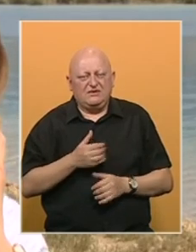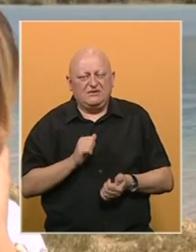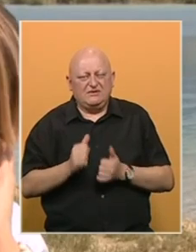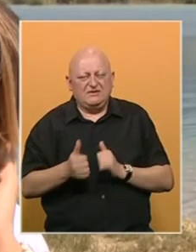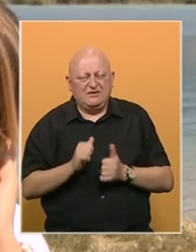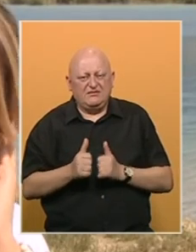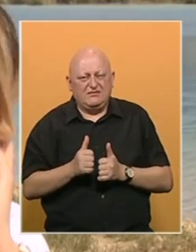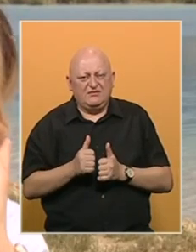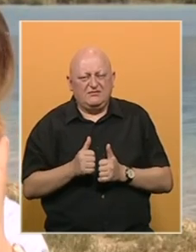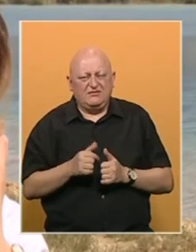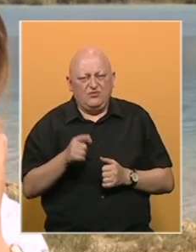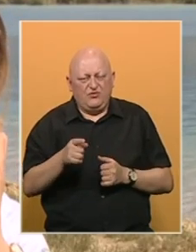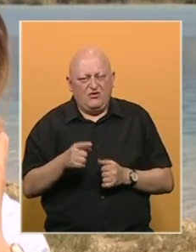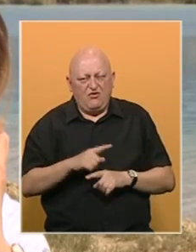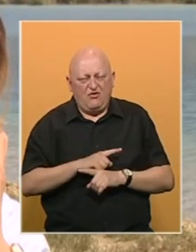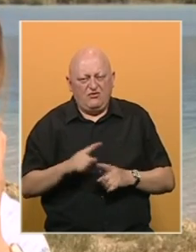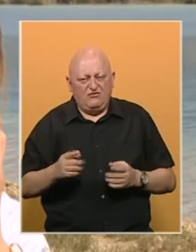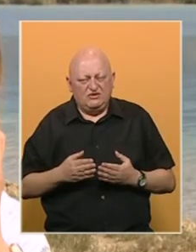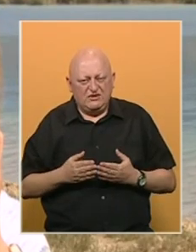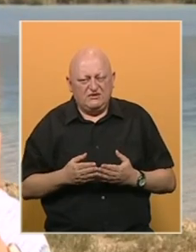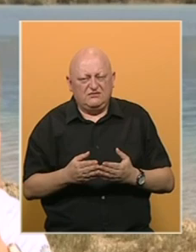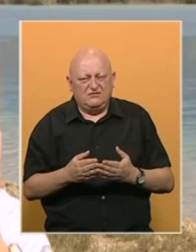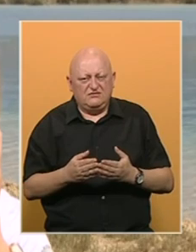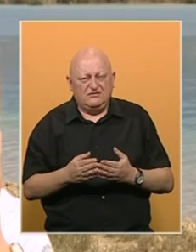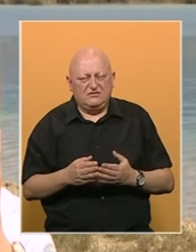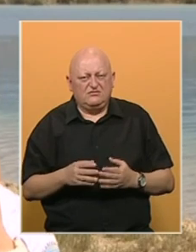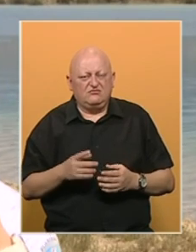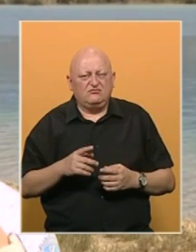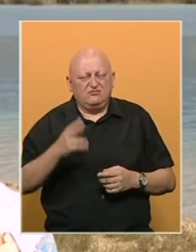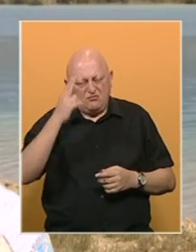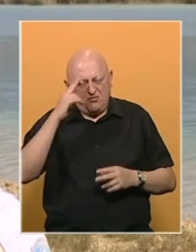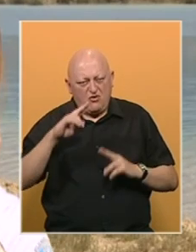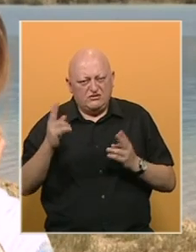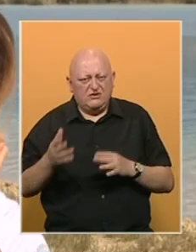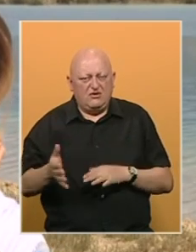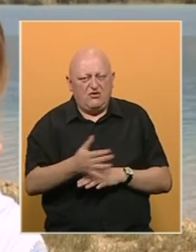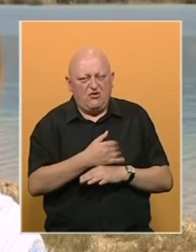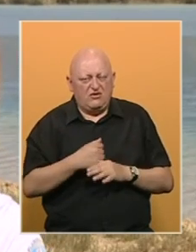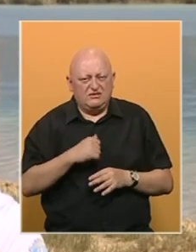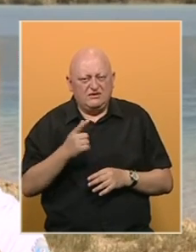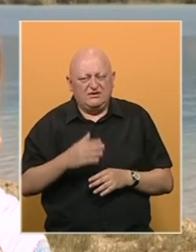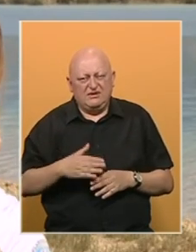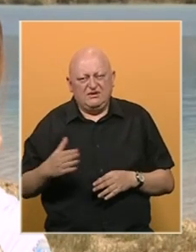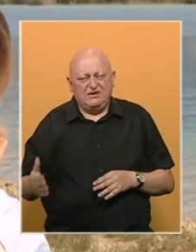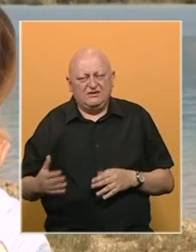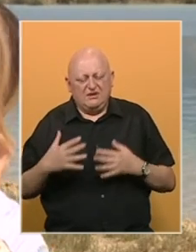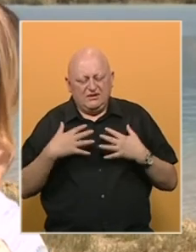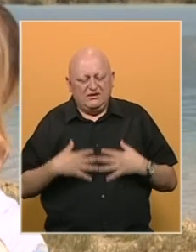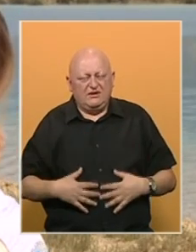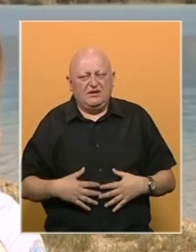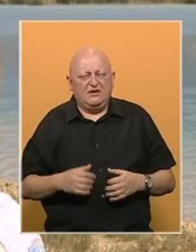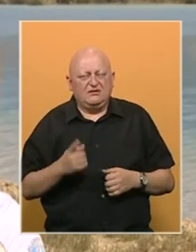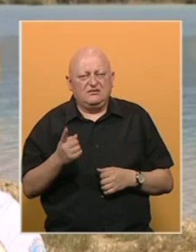bar u ovoj vrsti lađe, je unilateralni što znači da se koristi samo jedna strana tijela u